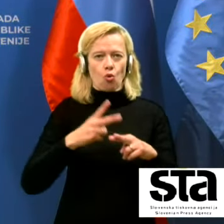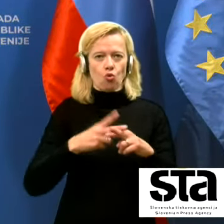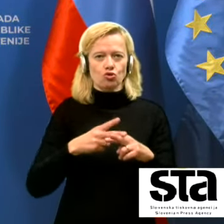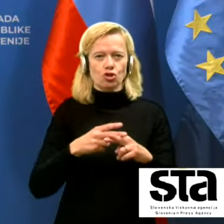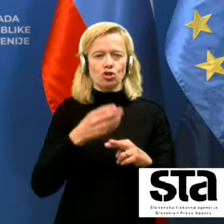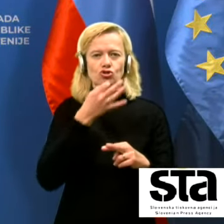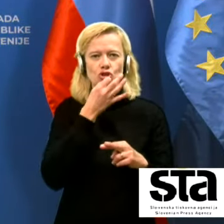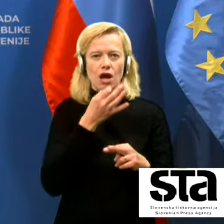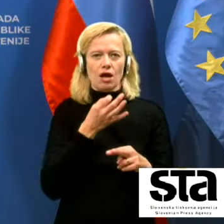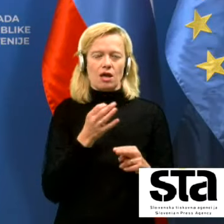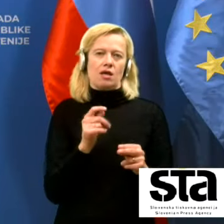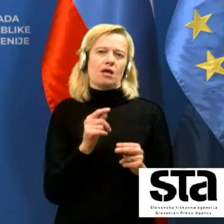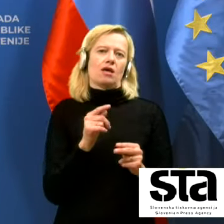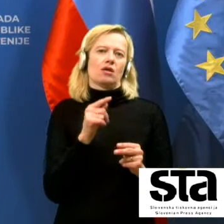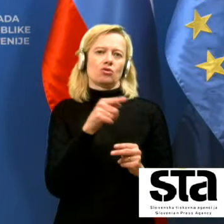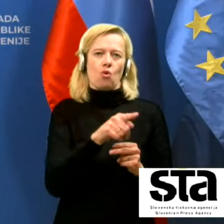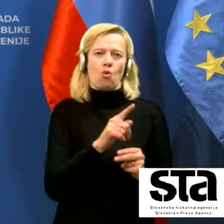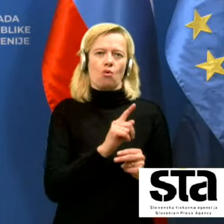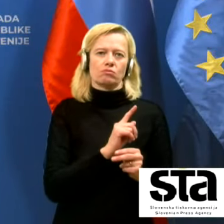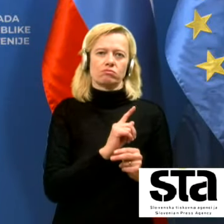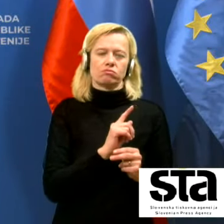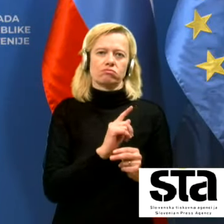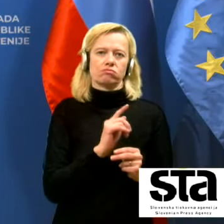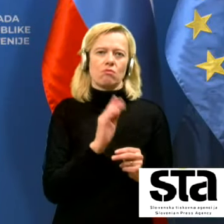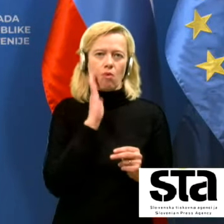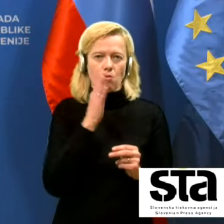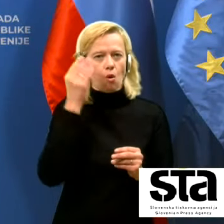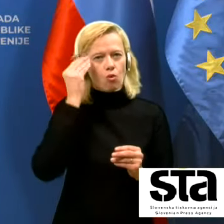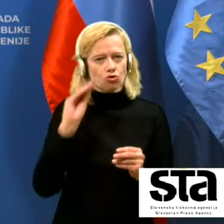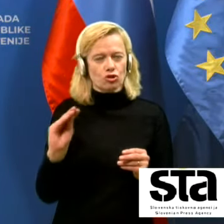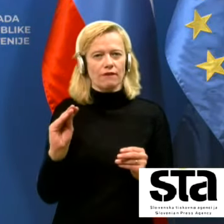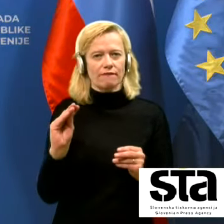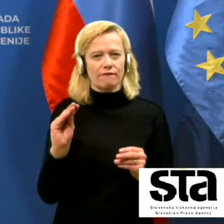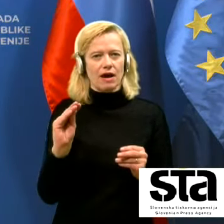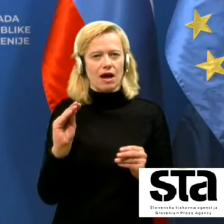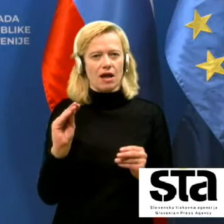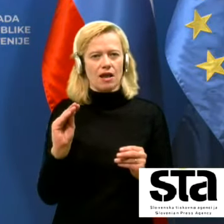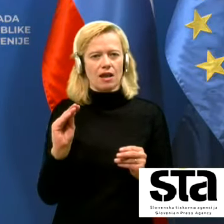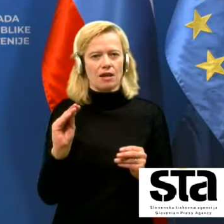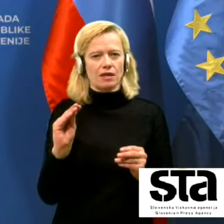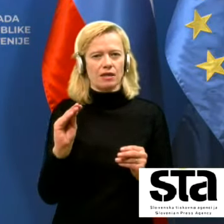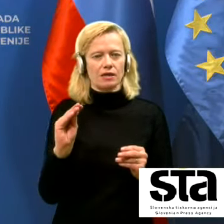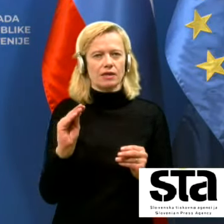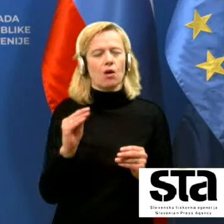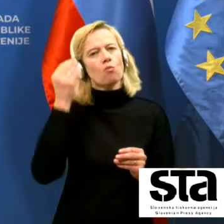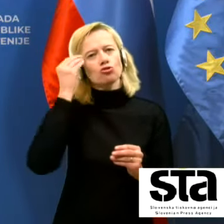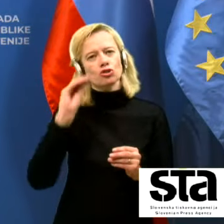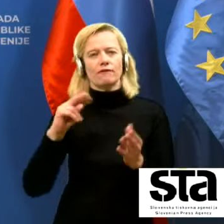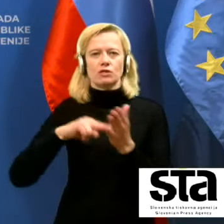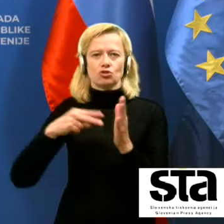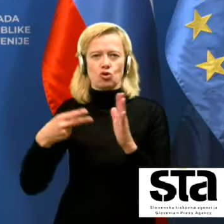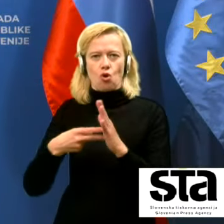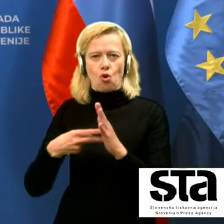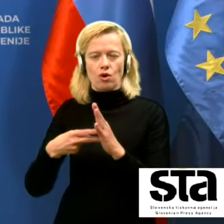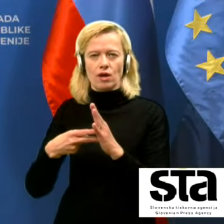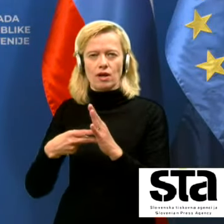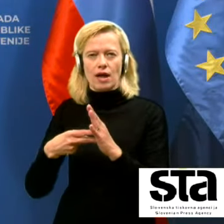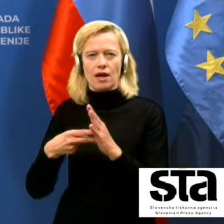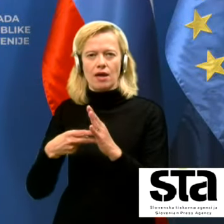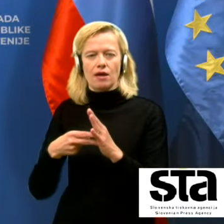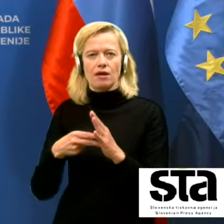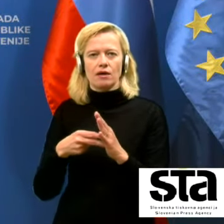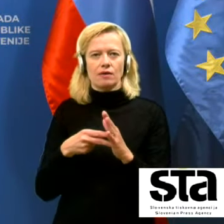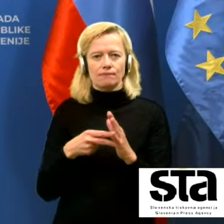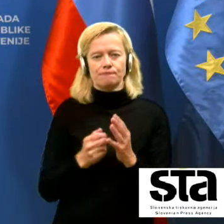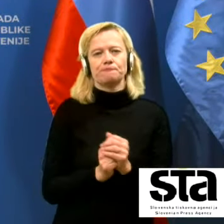podpora takšnemu okrepu tudi strani epidemiološke stroke, kjer ni nobenega dvoma. Govorila smo še